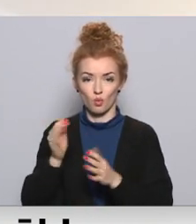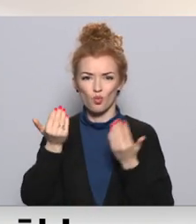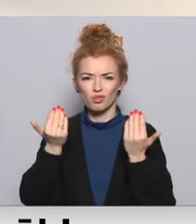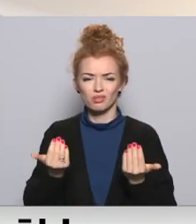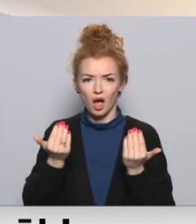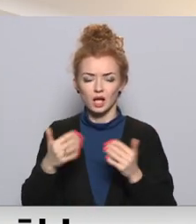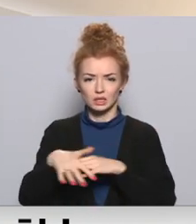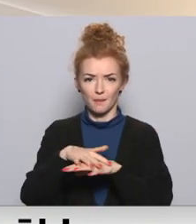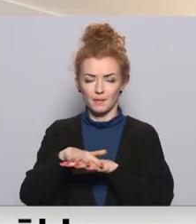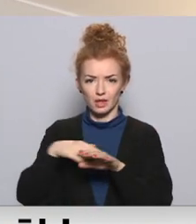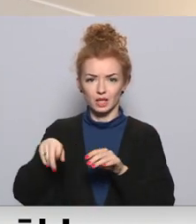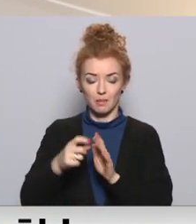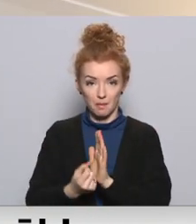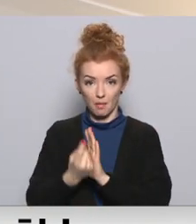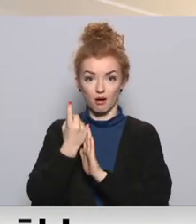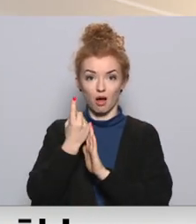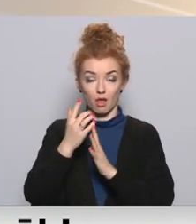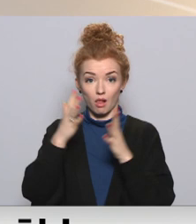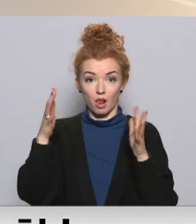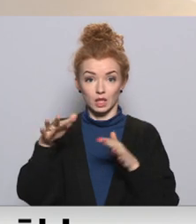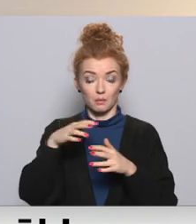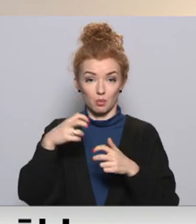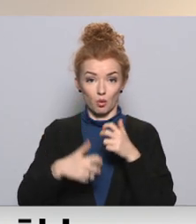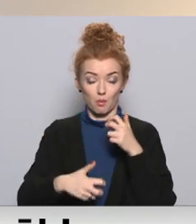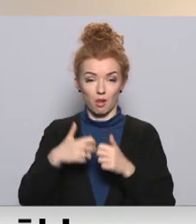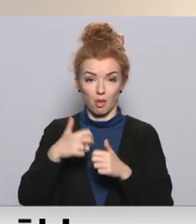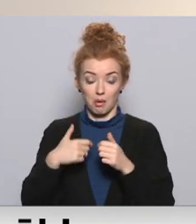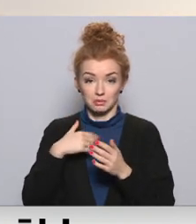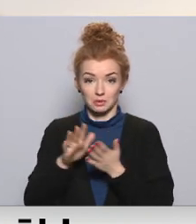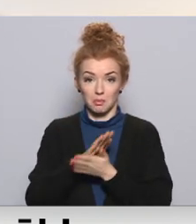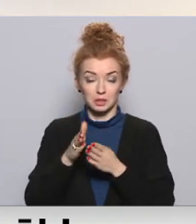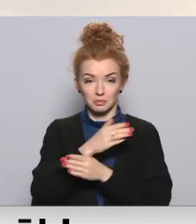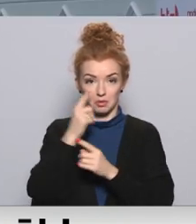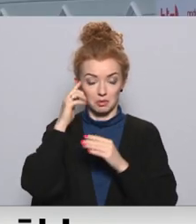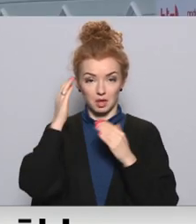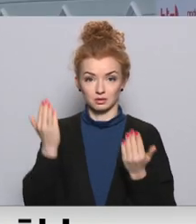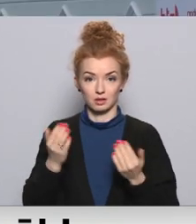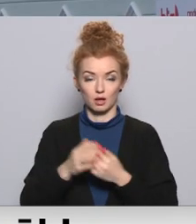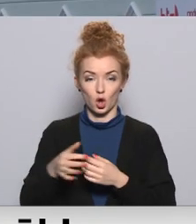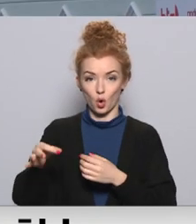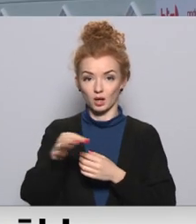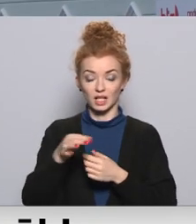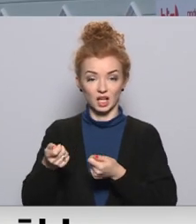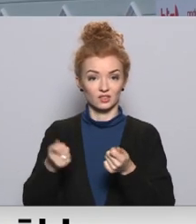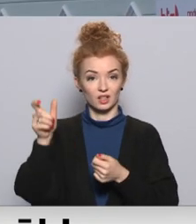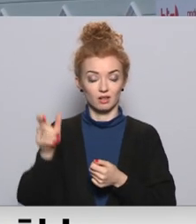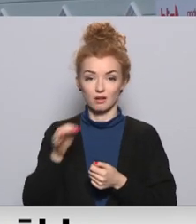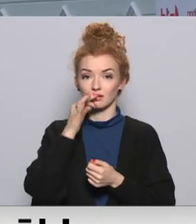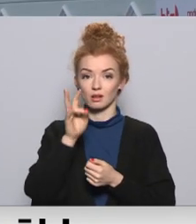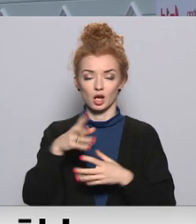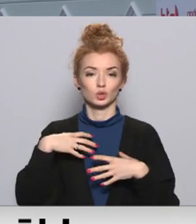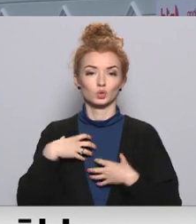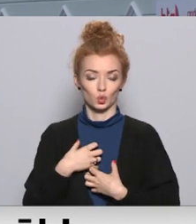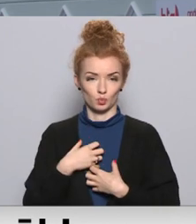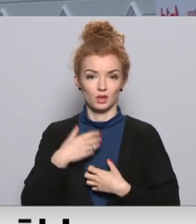tādas ģimene lietas, par kurām mēs nebūtu iedomājušies. Organizācijas vadītāji atzīst, ir skumja,